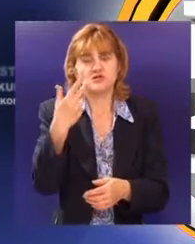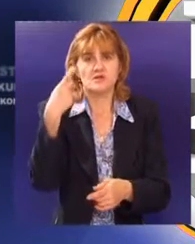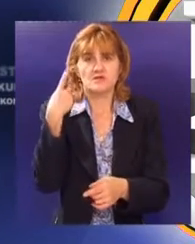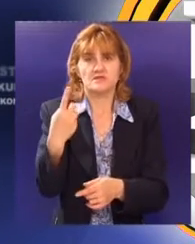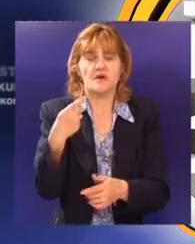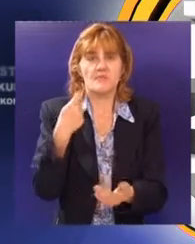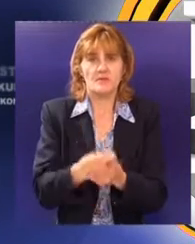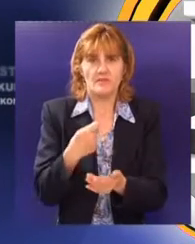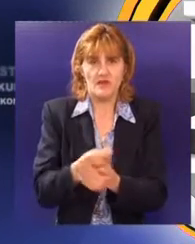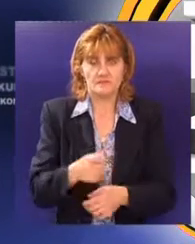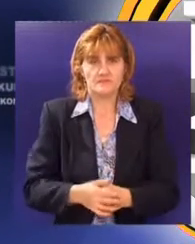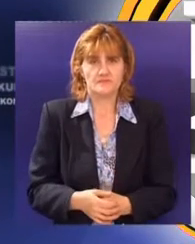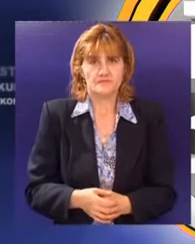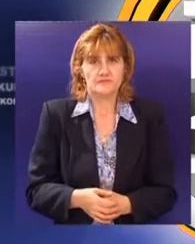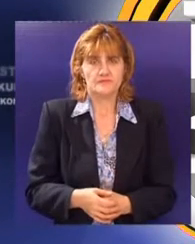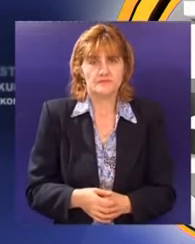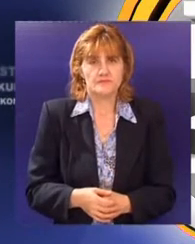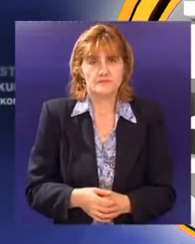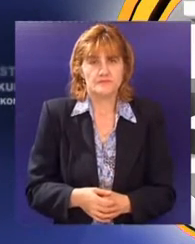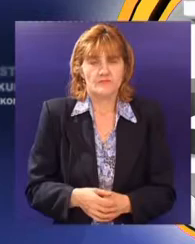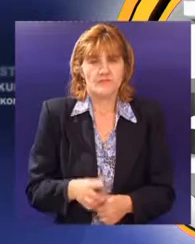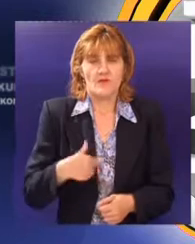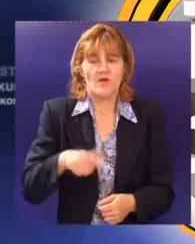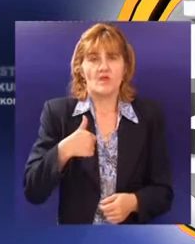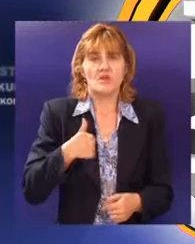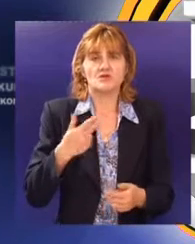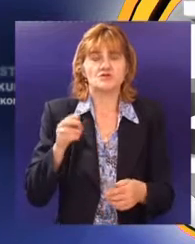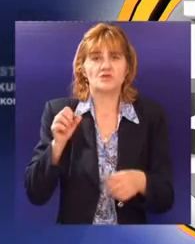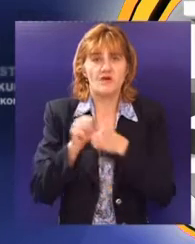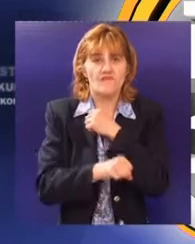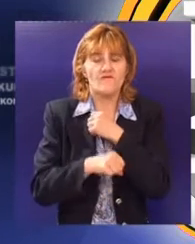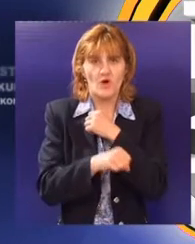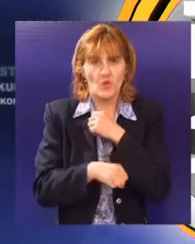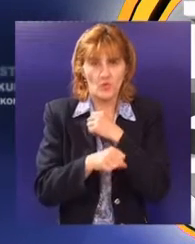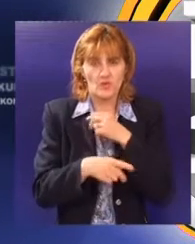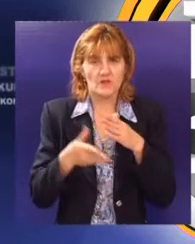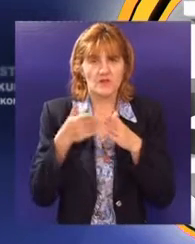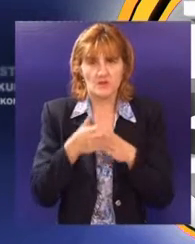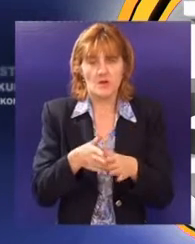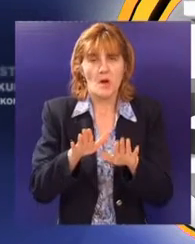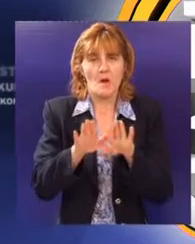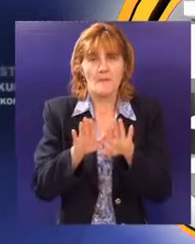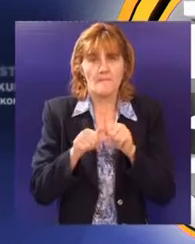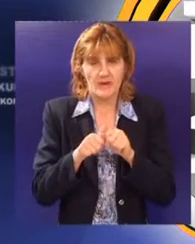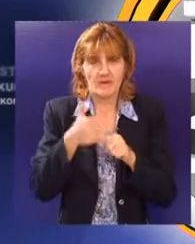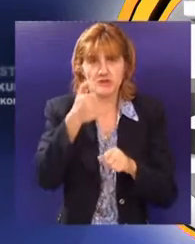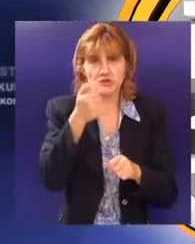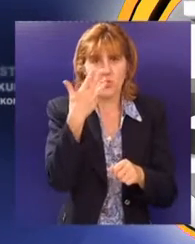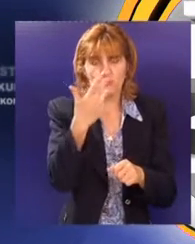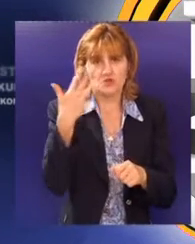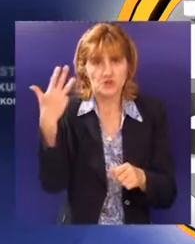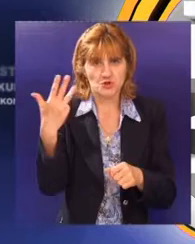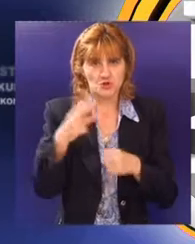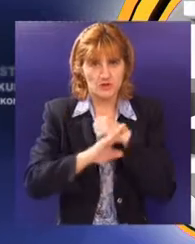samofinansirajućim studentima. Naš fakultet znači sa tim što primamo 144